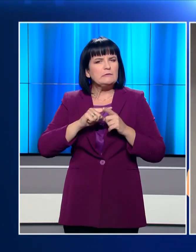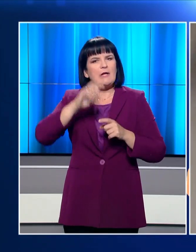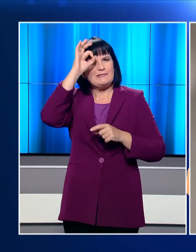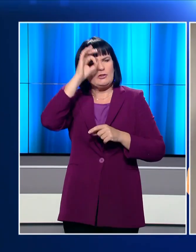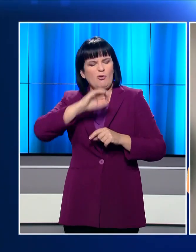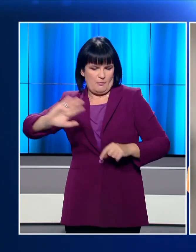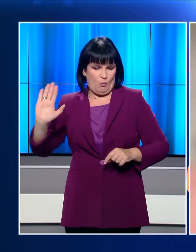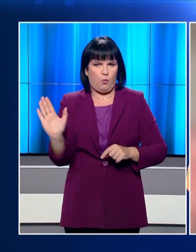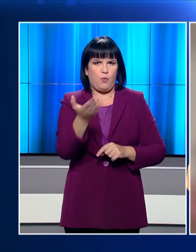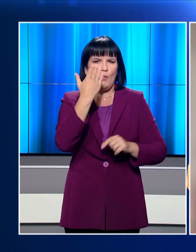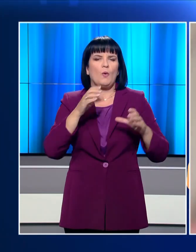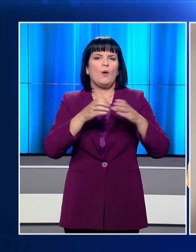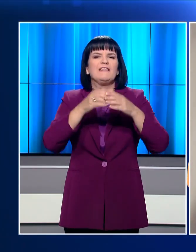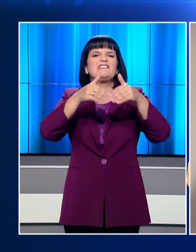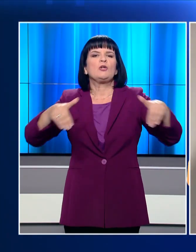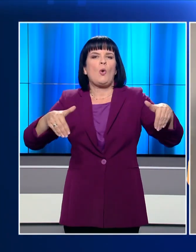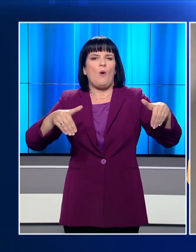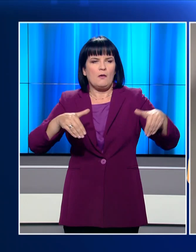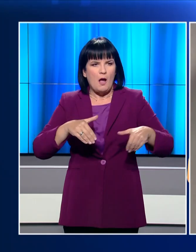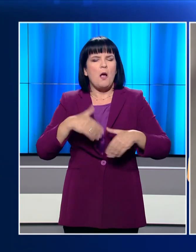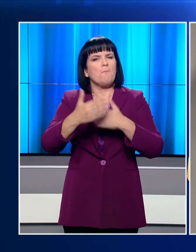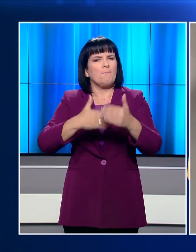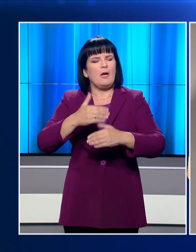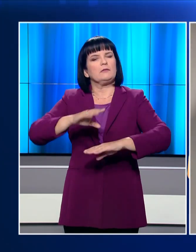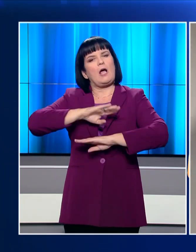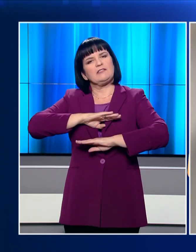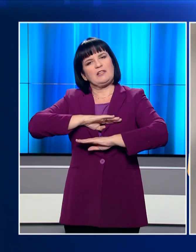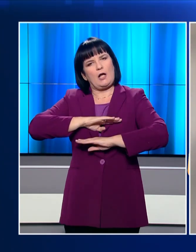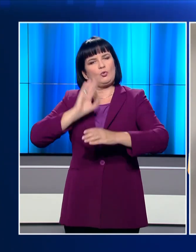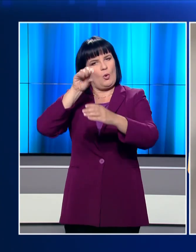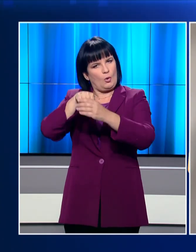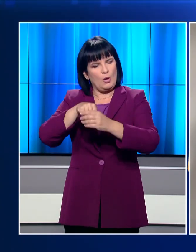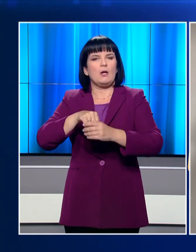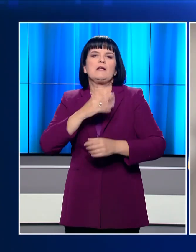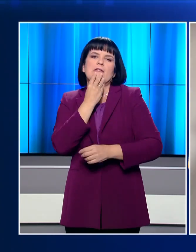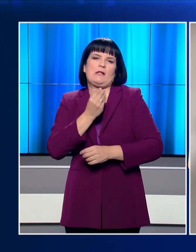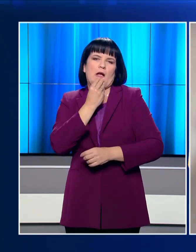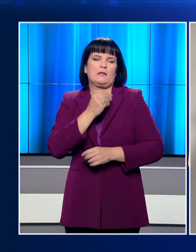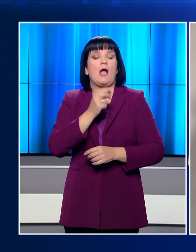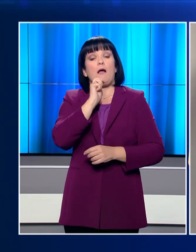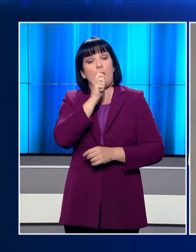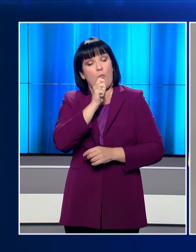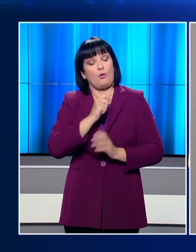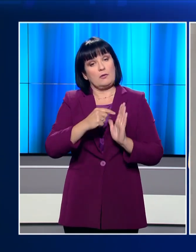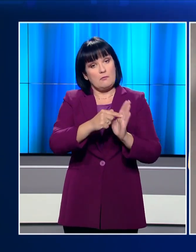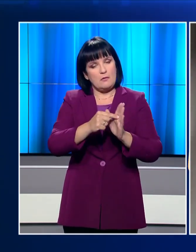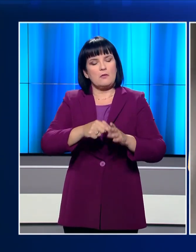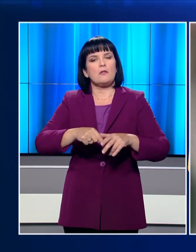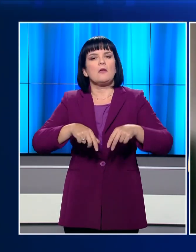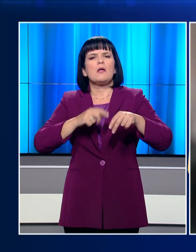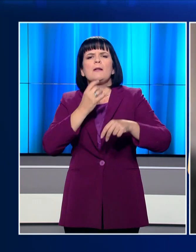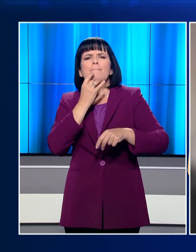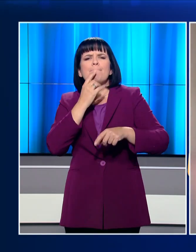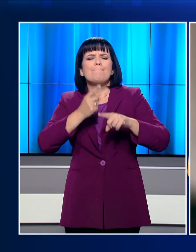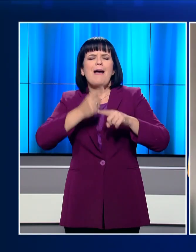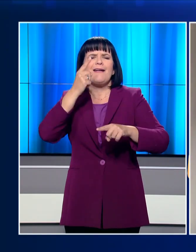αξιωματικός απομακρύνθηκε από τη σηνοριοφυλακή αλλά εντάχθηκε αργότερα στον Ισραηλινό στρατό. Σύμφωνα με σχετικά ρεπορτάζ ο πυροβολισμός έγινε με